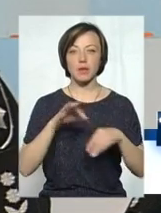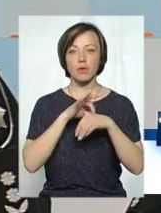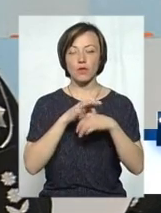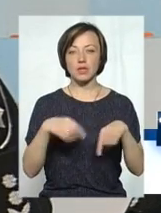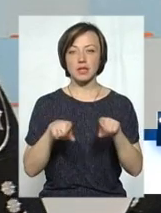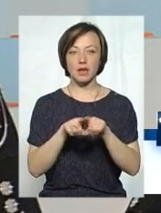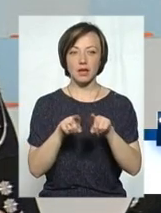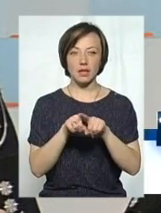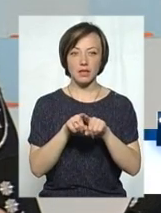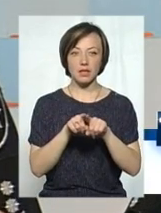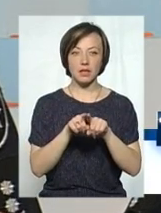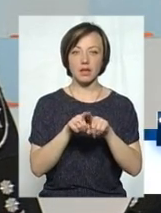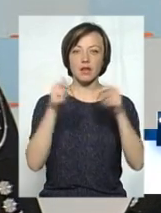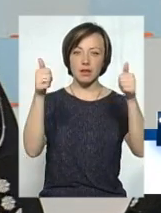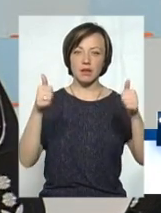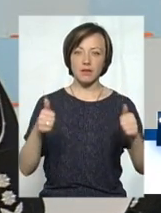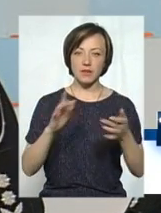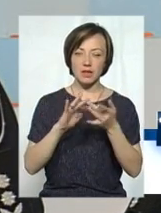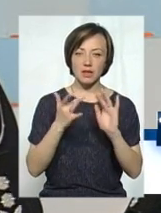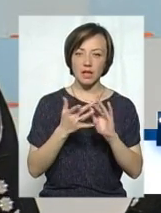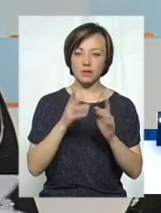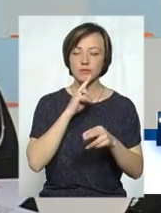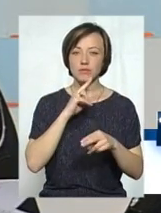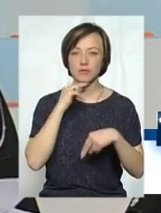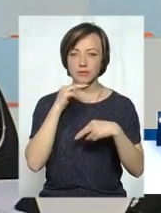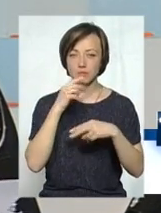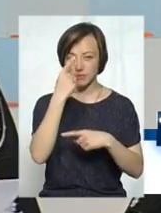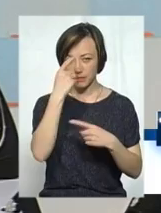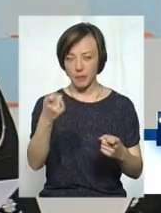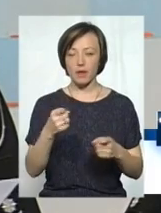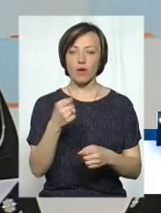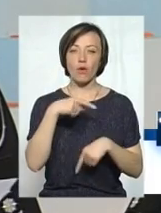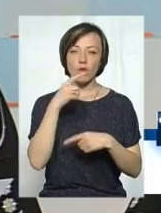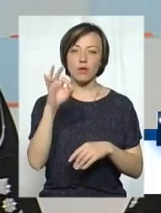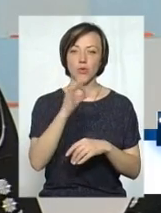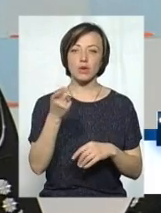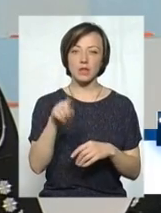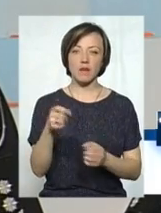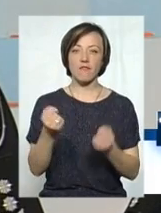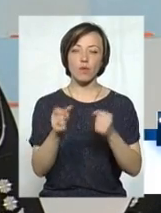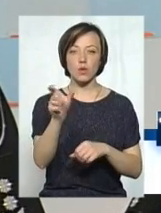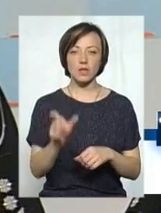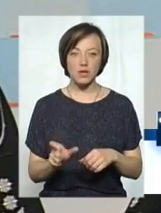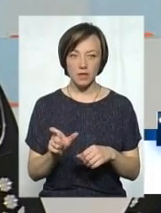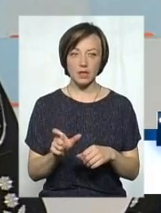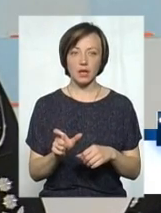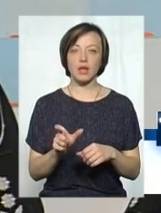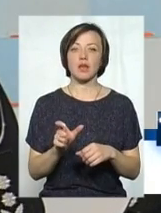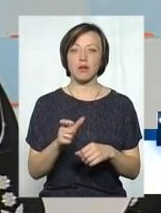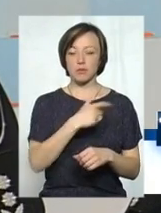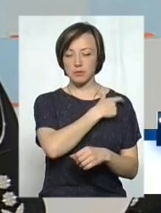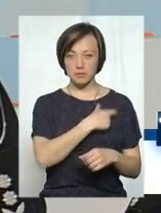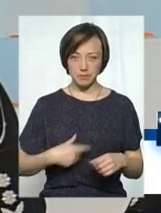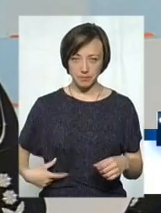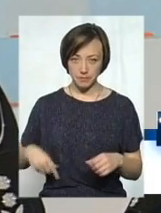такі картинки застереження, розміщувалися соцмережа, говорили про те, щоб водії перестебувалися пусками безпеки.